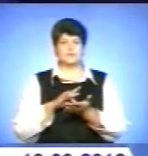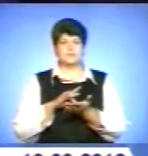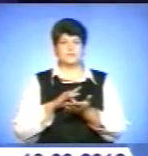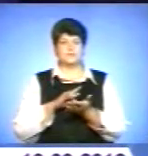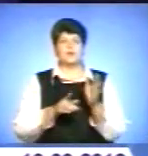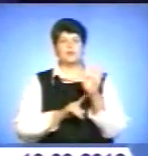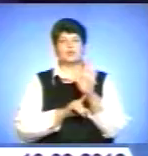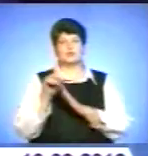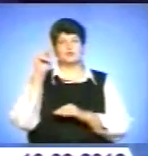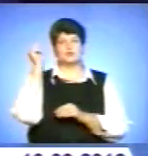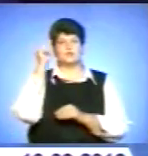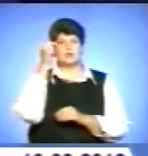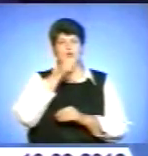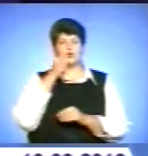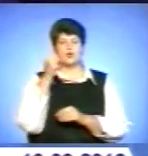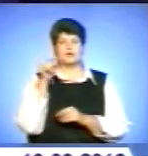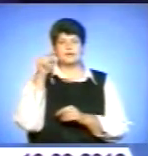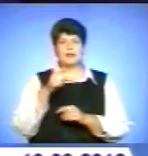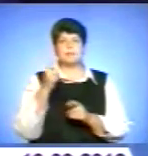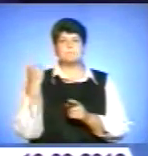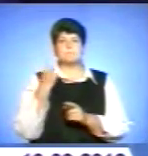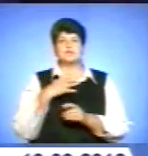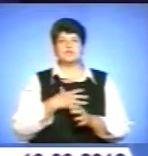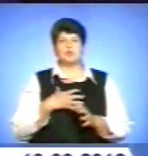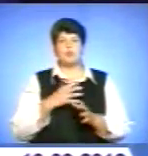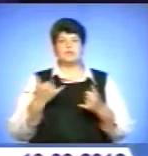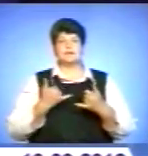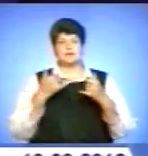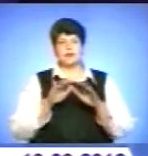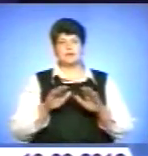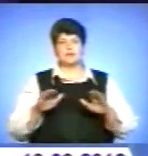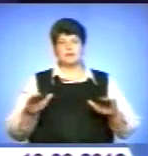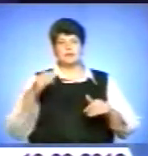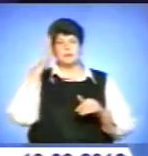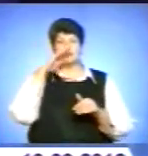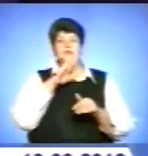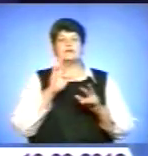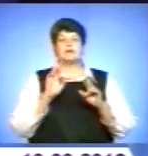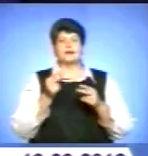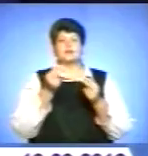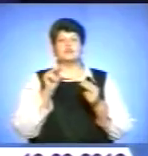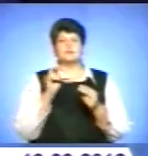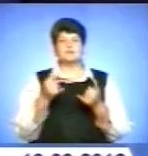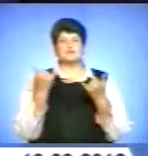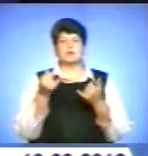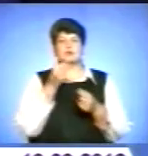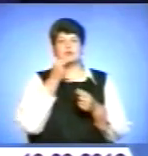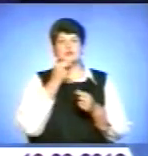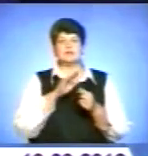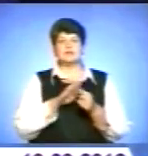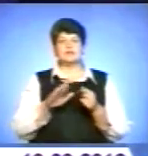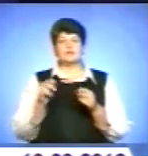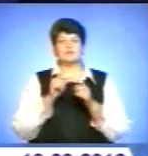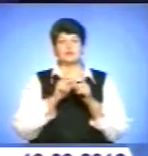Початок навчального року, відтак перші турботи як для учнів, так і для батьків. Як і чим сьогодні харчуються діти у школах, досліджувала